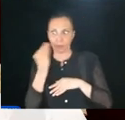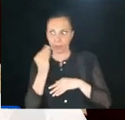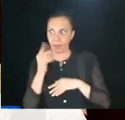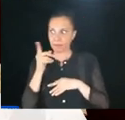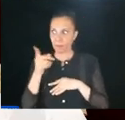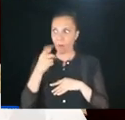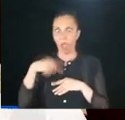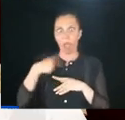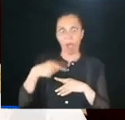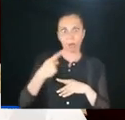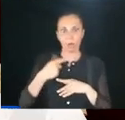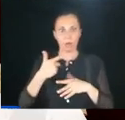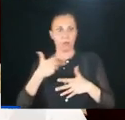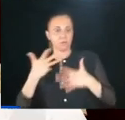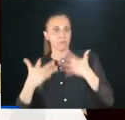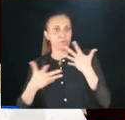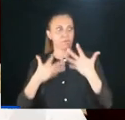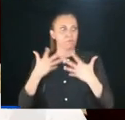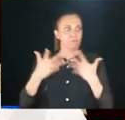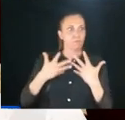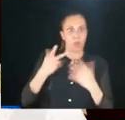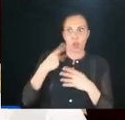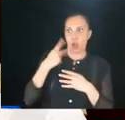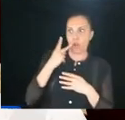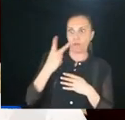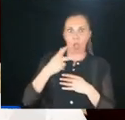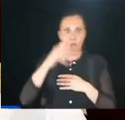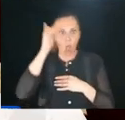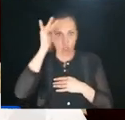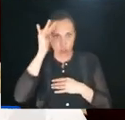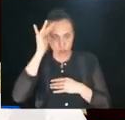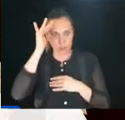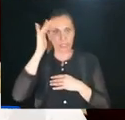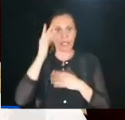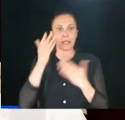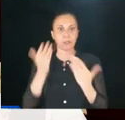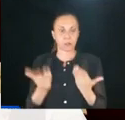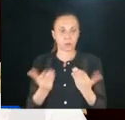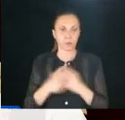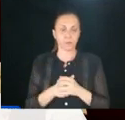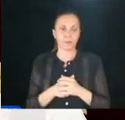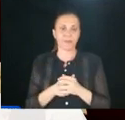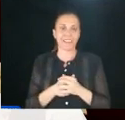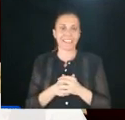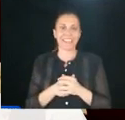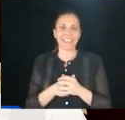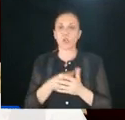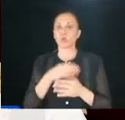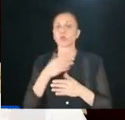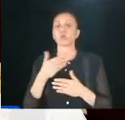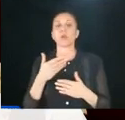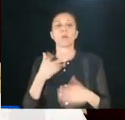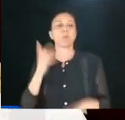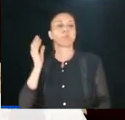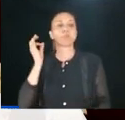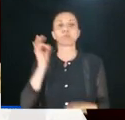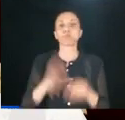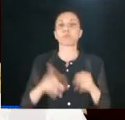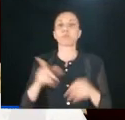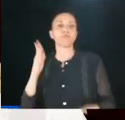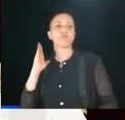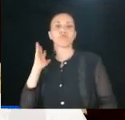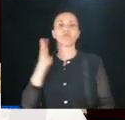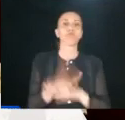transagonistica, cioè nel senso oggi l'ho visto, l'ho ascoltato, intanto fare subito un